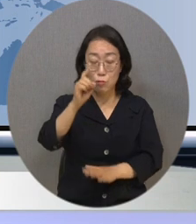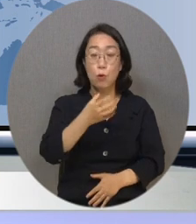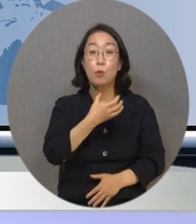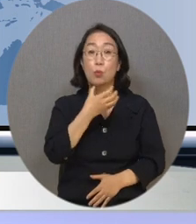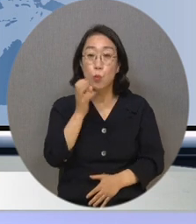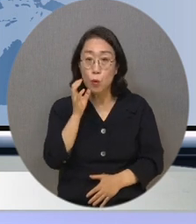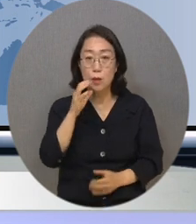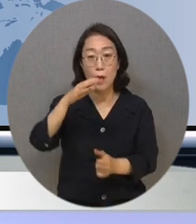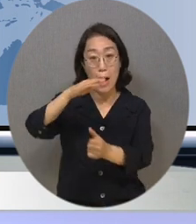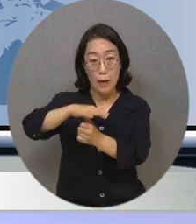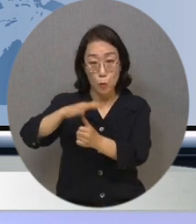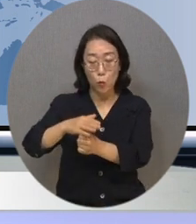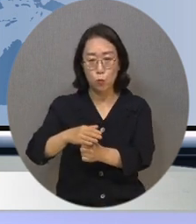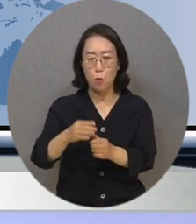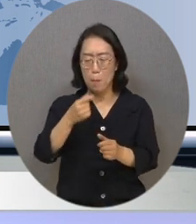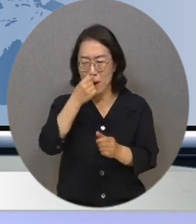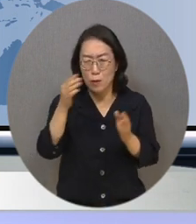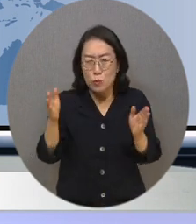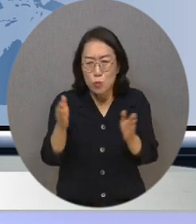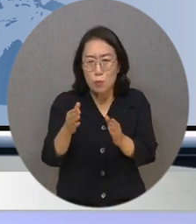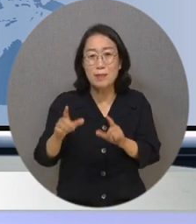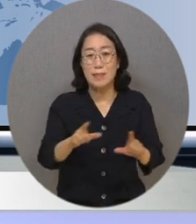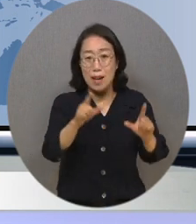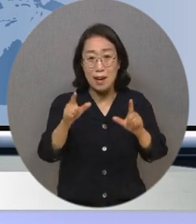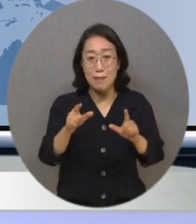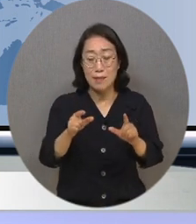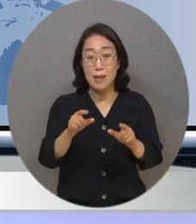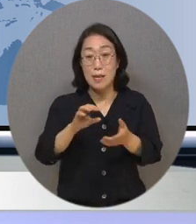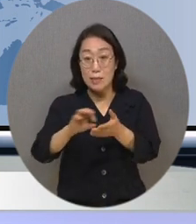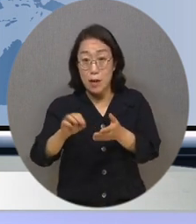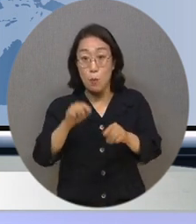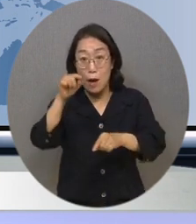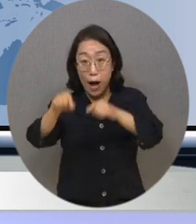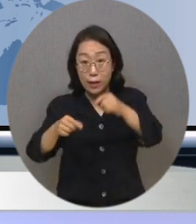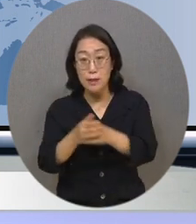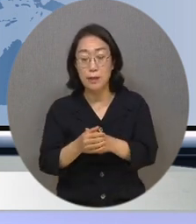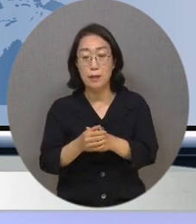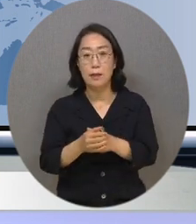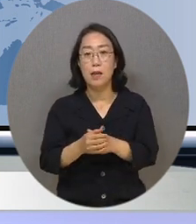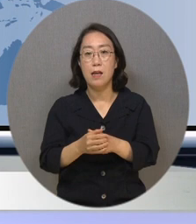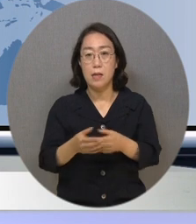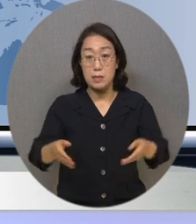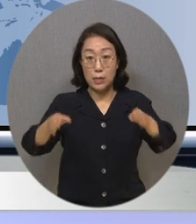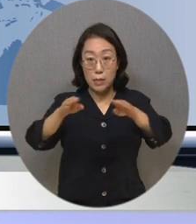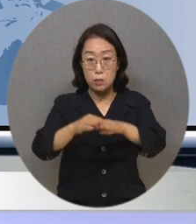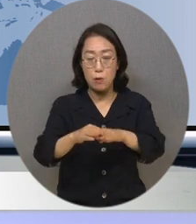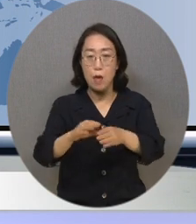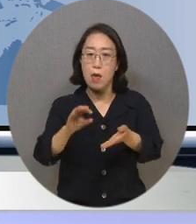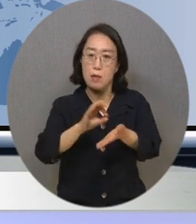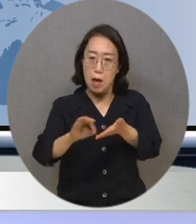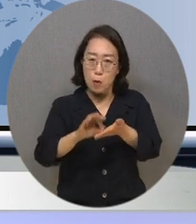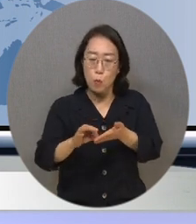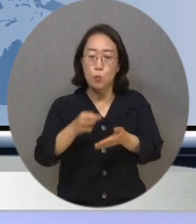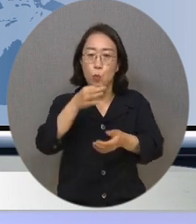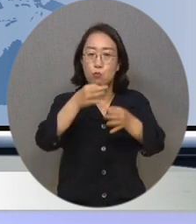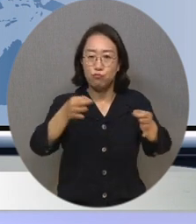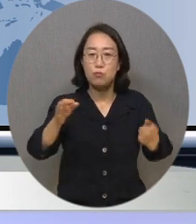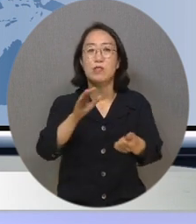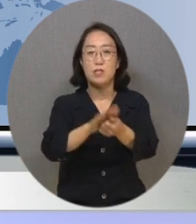아동, 쪽방 주민 등이 이용하는 사회복지시설에 냉방비 총 15억 원을 추가 지원한다고 합니다.